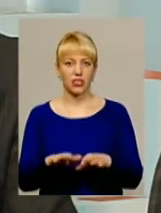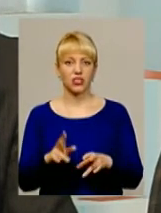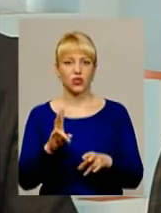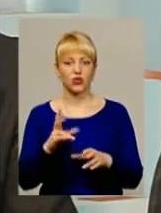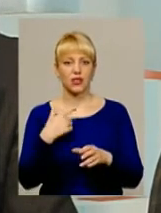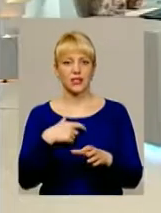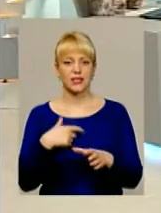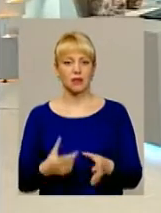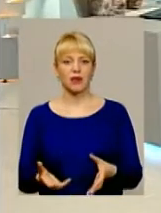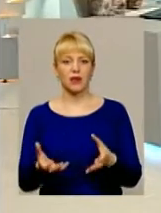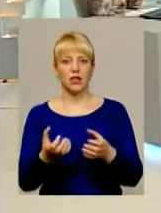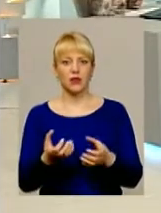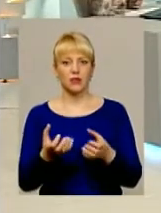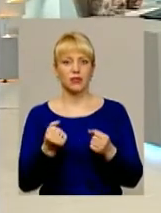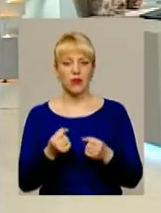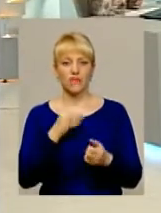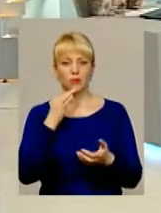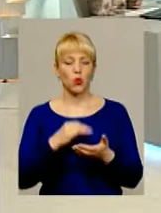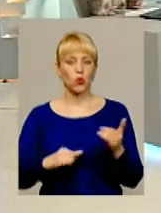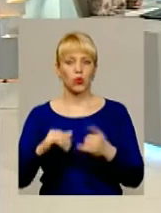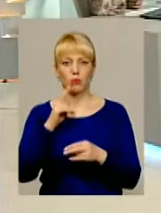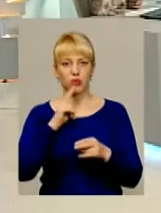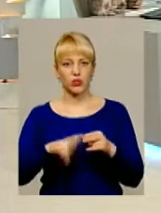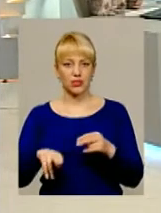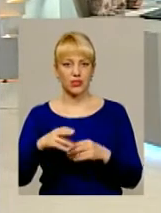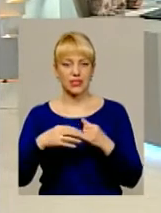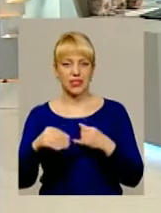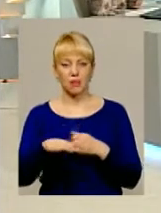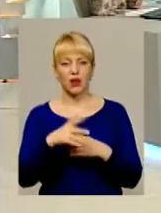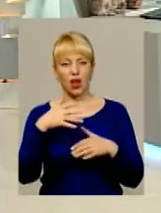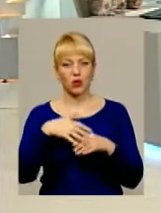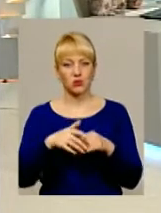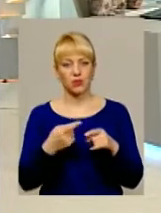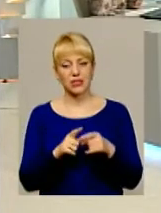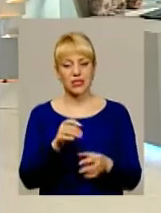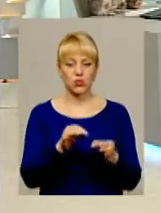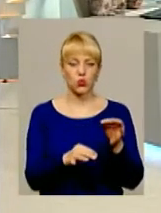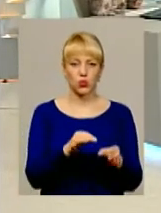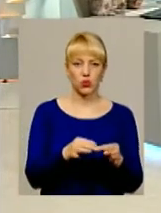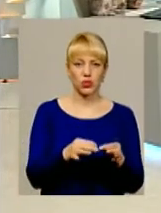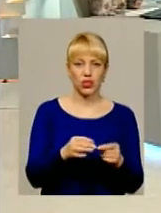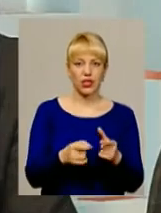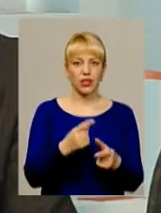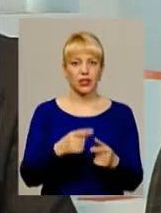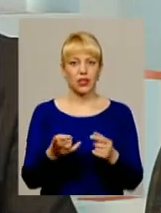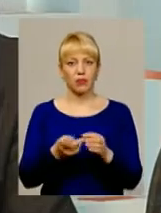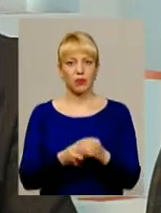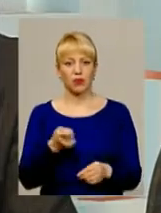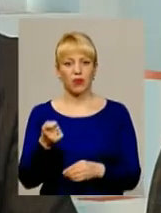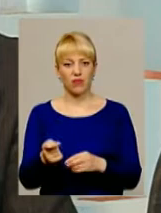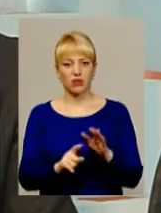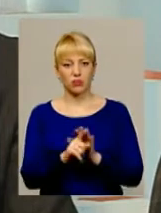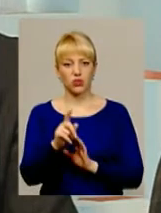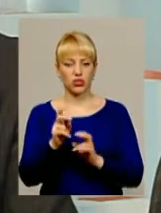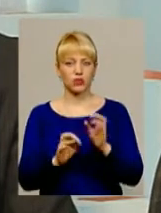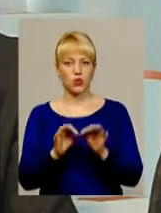візьме відповідальність, куди поділася земля. Це або в судах треба зараз подавати, розпочати